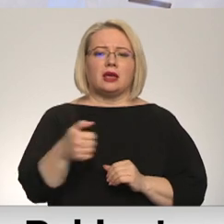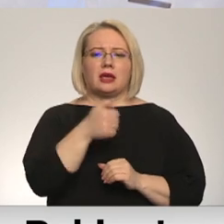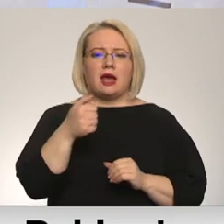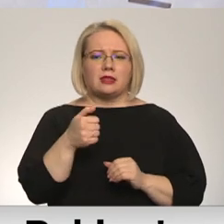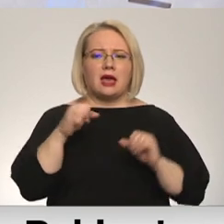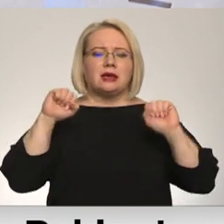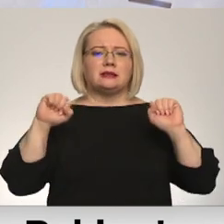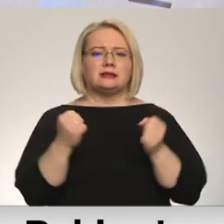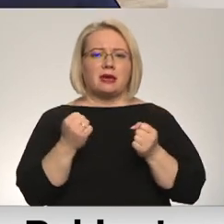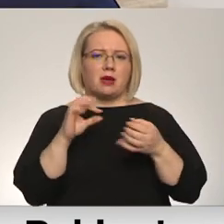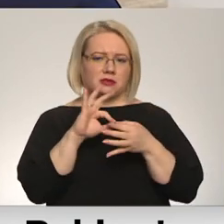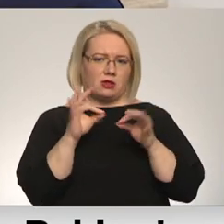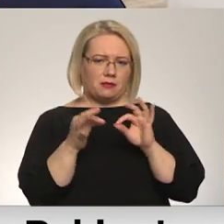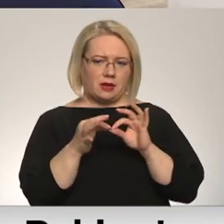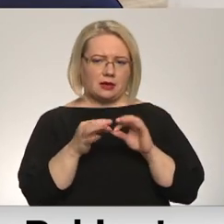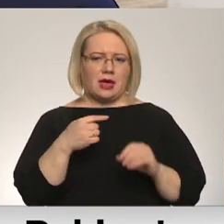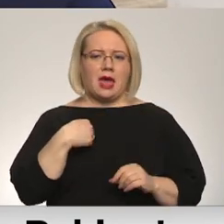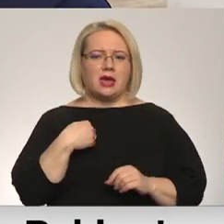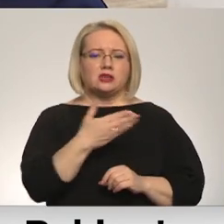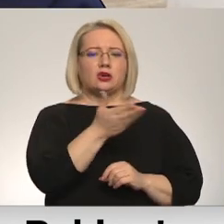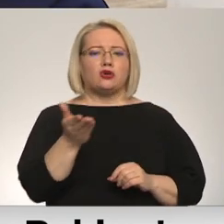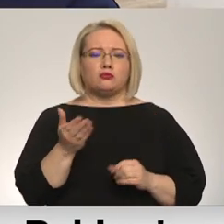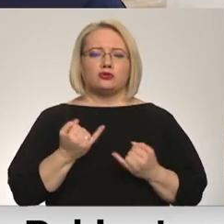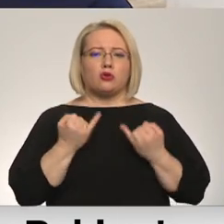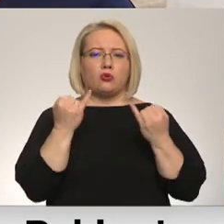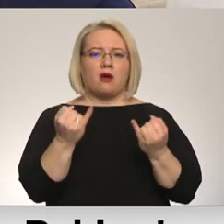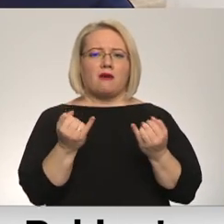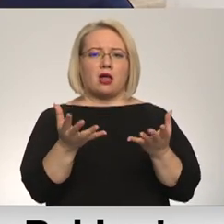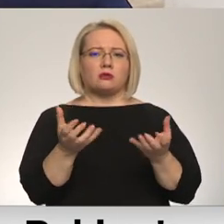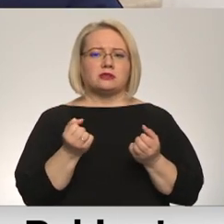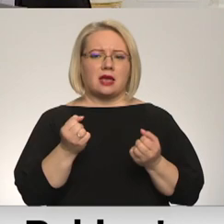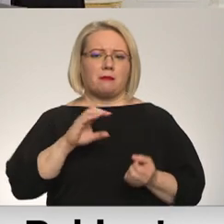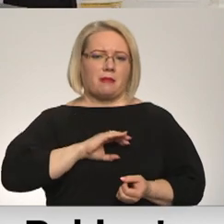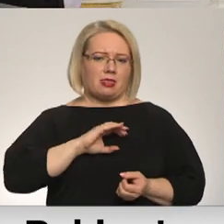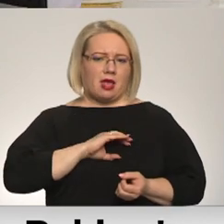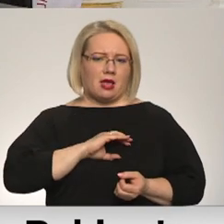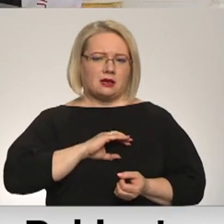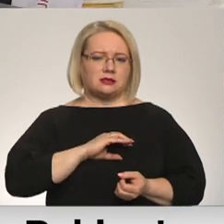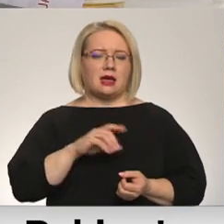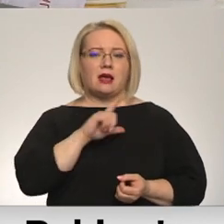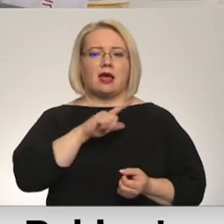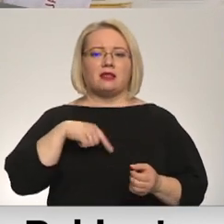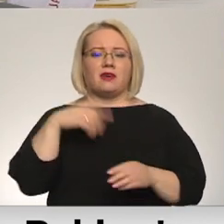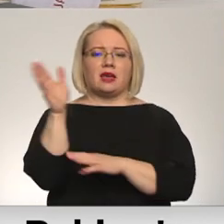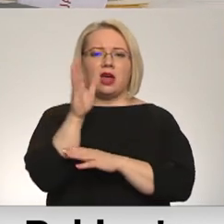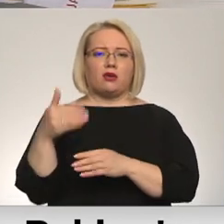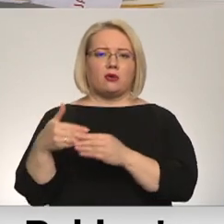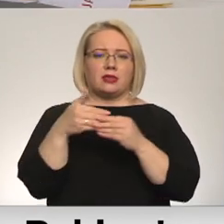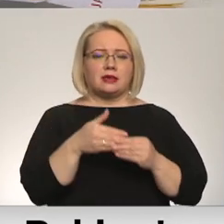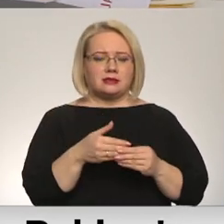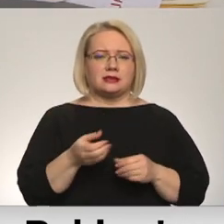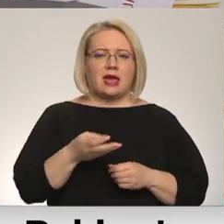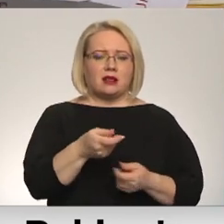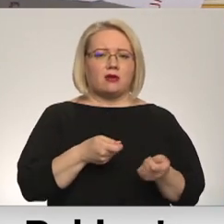paraolimpiskajās spēlēs. Es jums novēlu saņemt medaļus. Šajā atklāšanas ceremonijā Latvijas karoga nesīs Kērlinga komandas